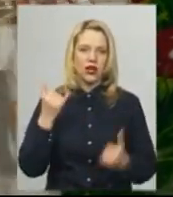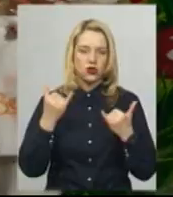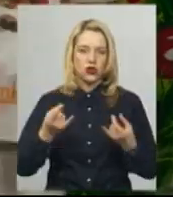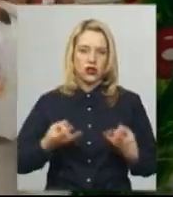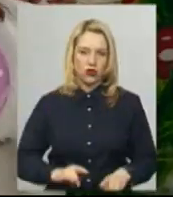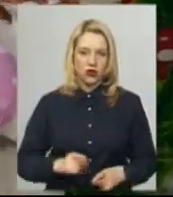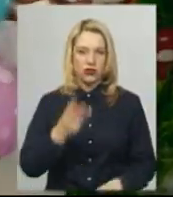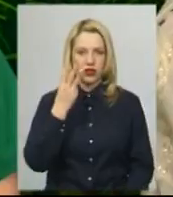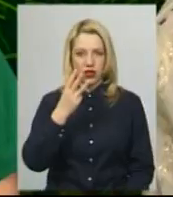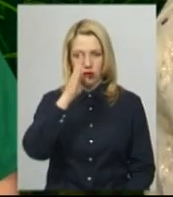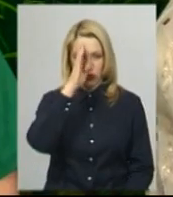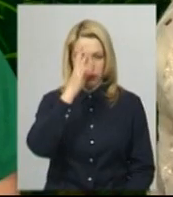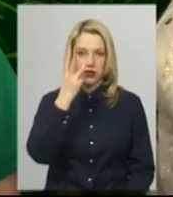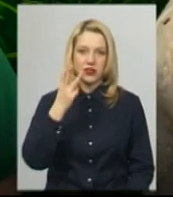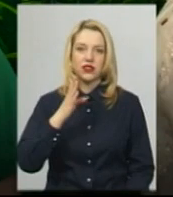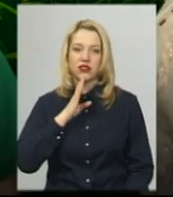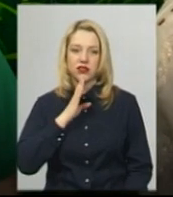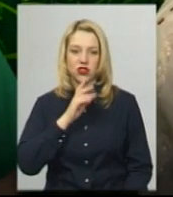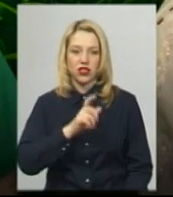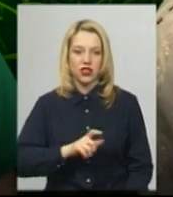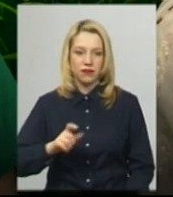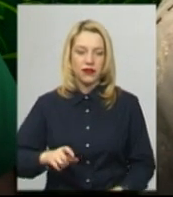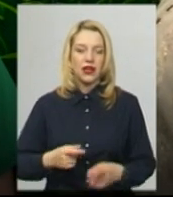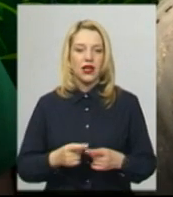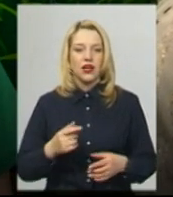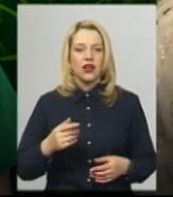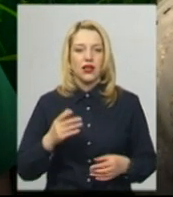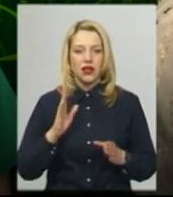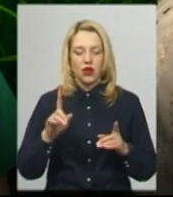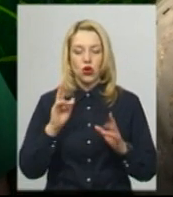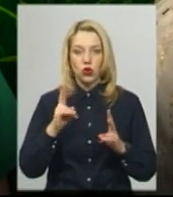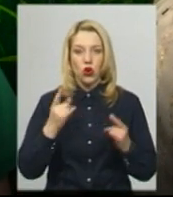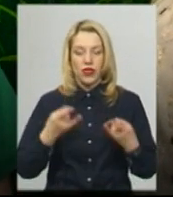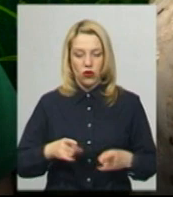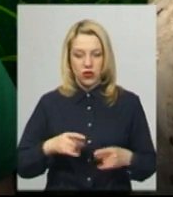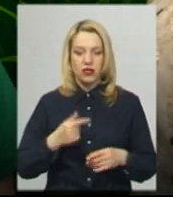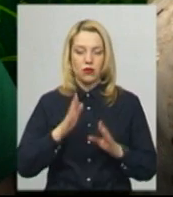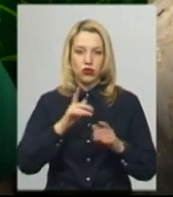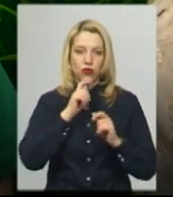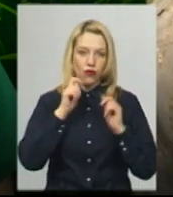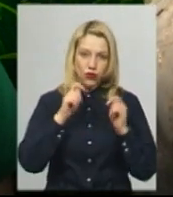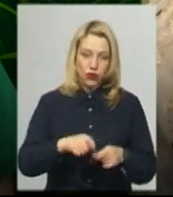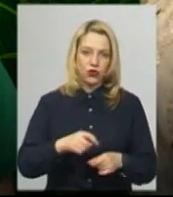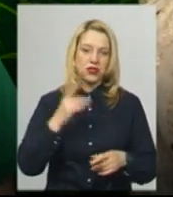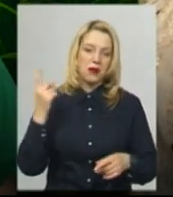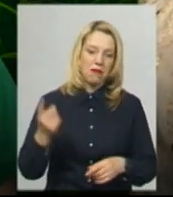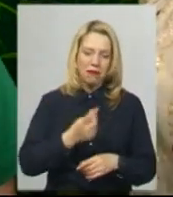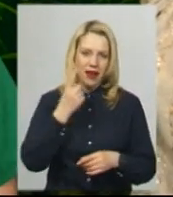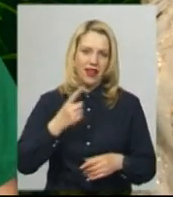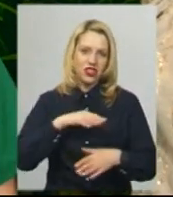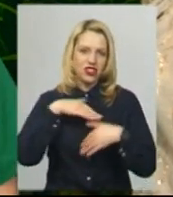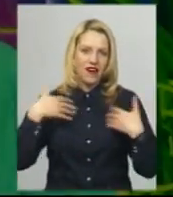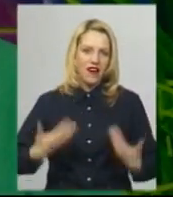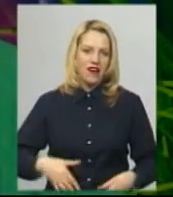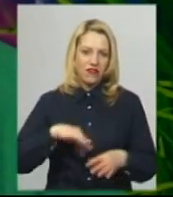хлопців та три дівчинки. «Новонародженим, які народилися в нас, будуть вручені також вишиванки перші в житті. Я сподіваюся, що в їхньому житті буде багато